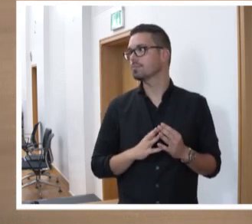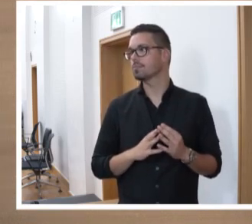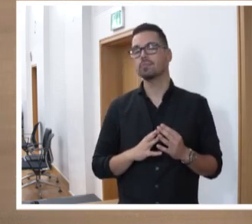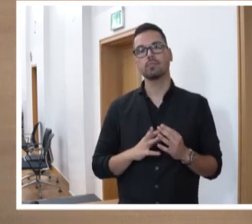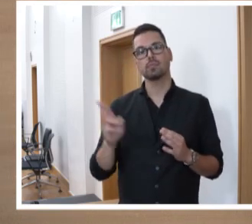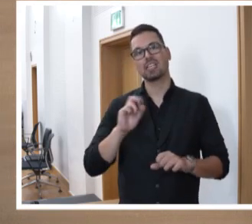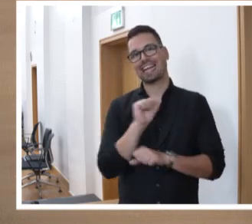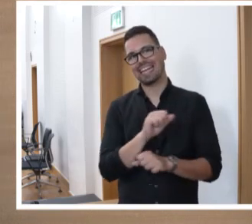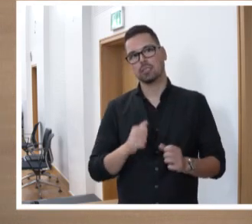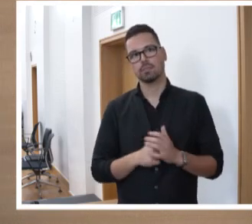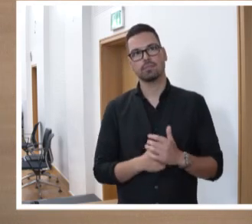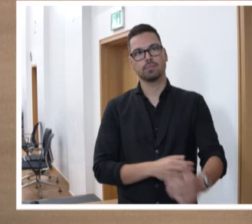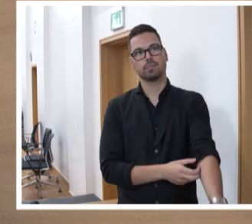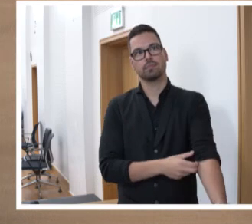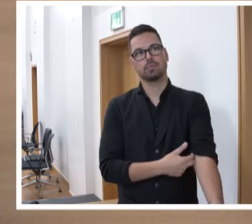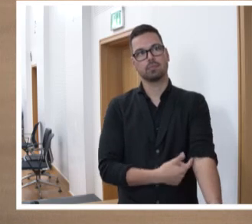Wer ist dagegen?